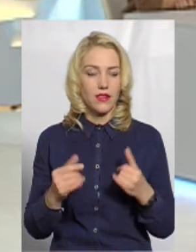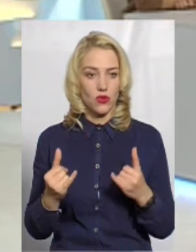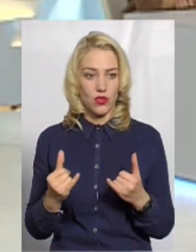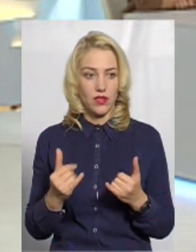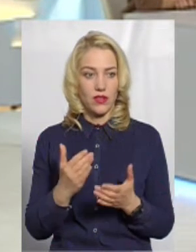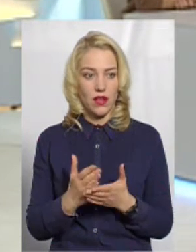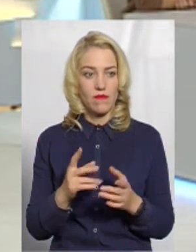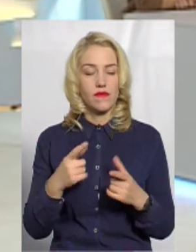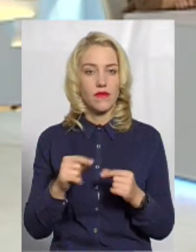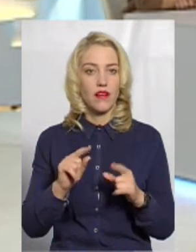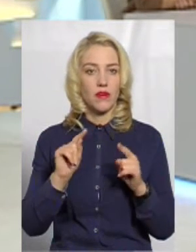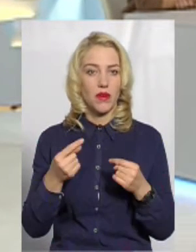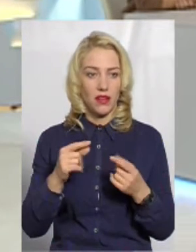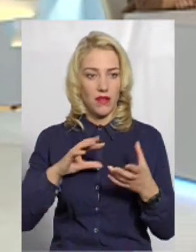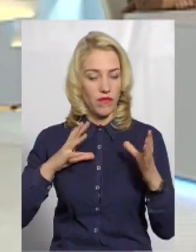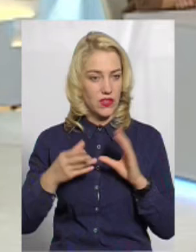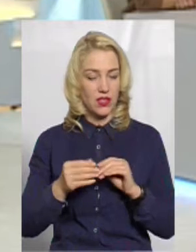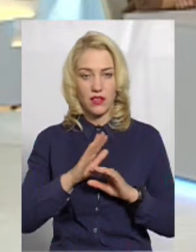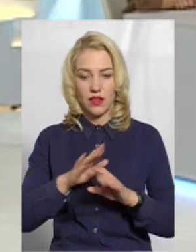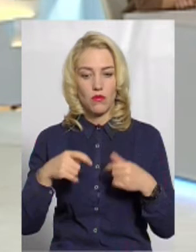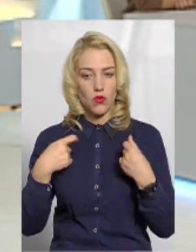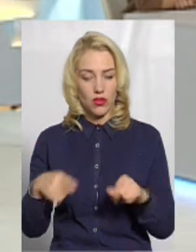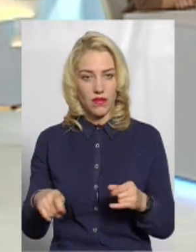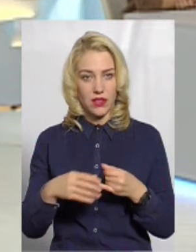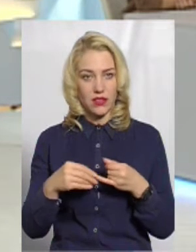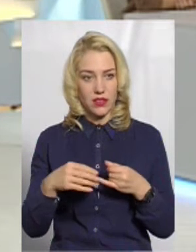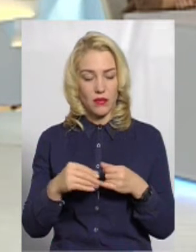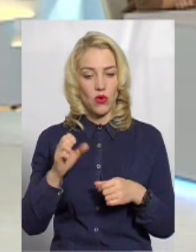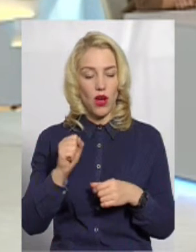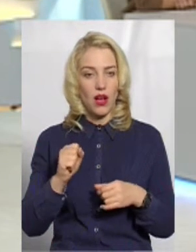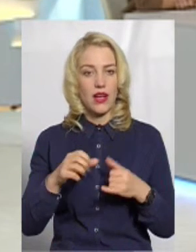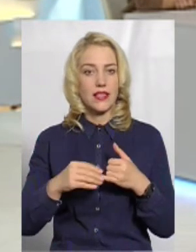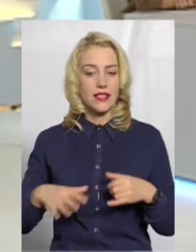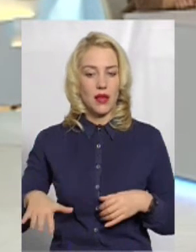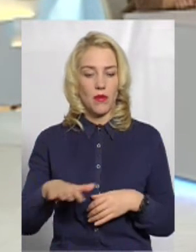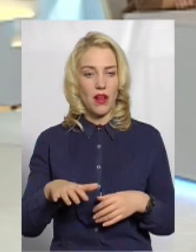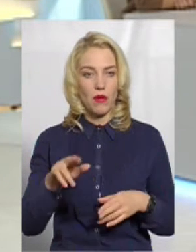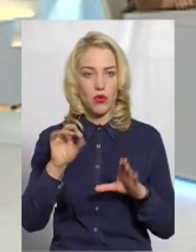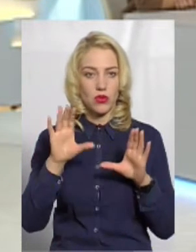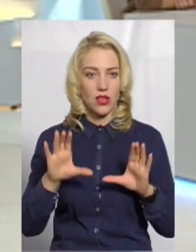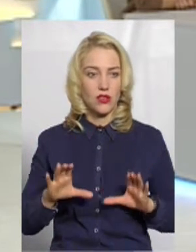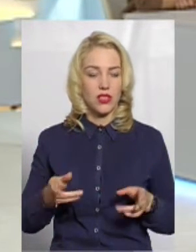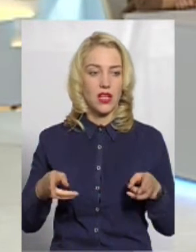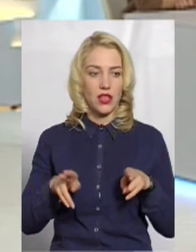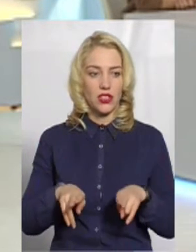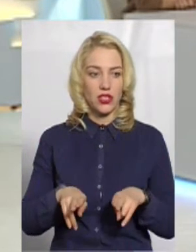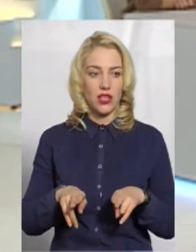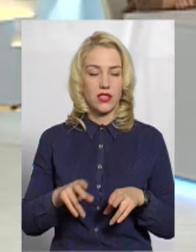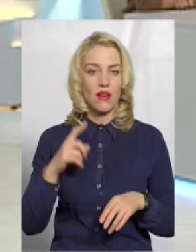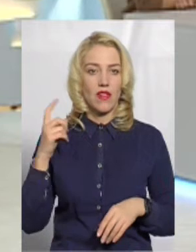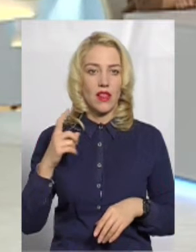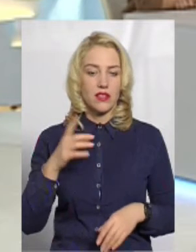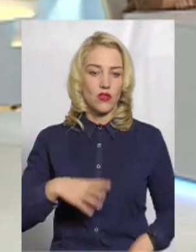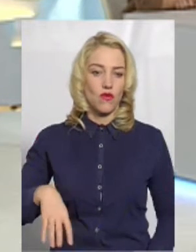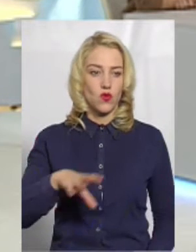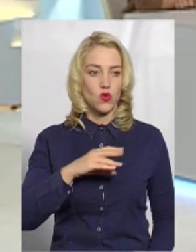вимагали взагалі не продавати землю, а земля, так як по Конституції, залишається власницю